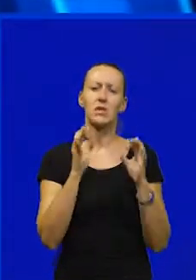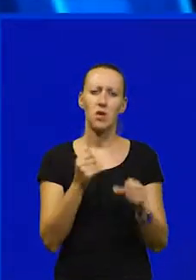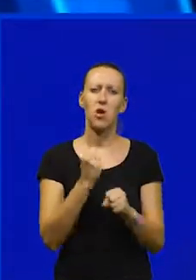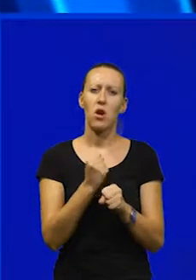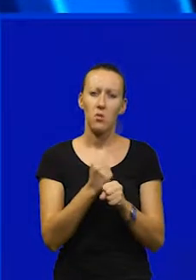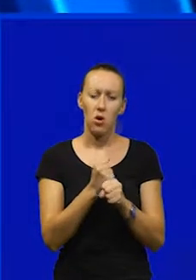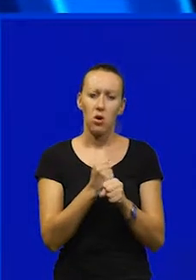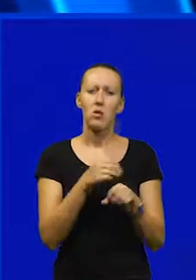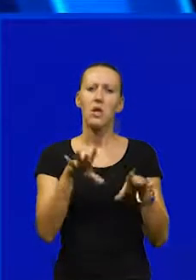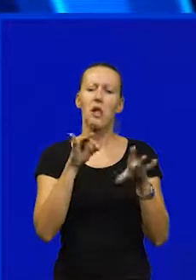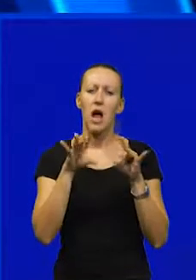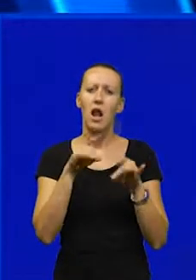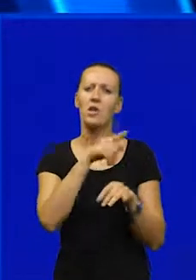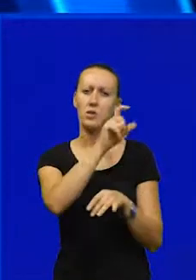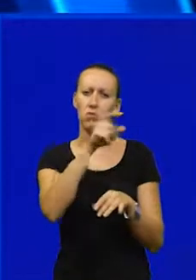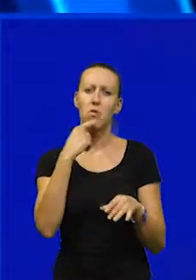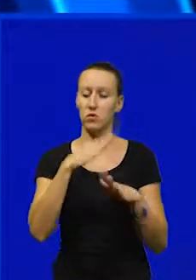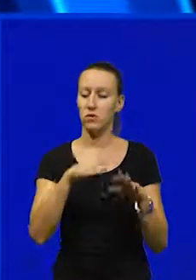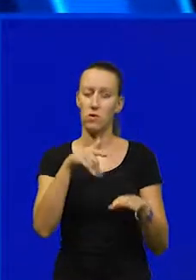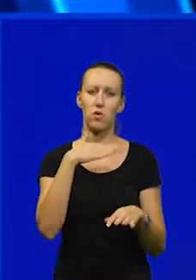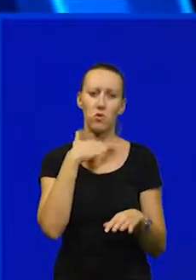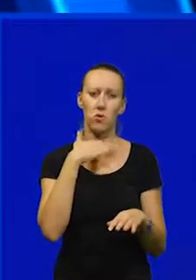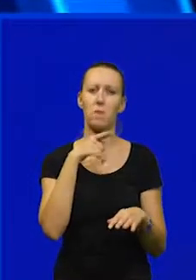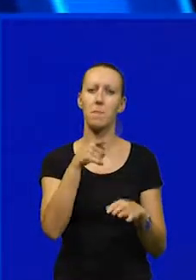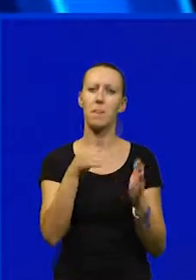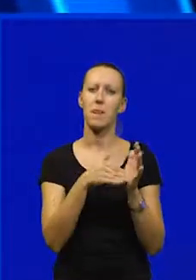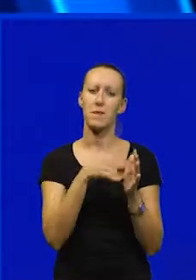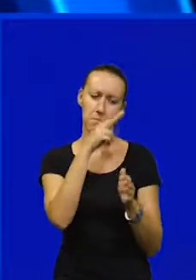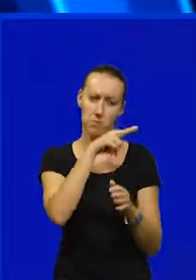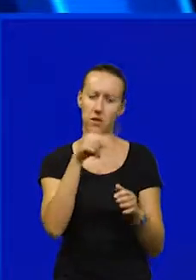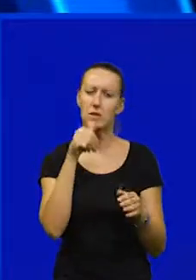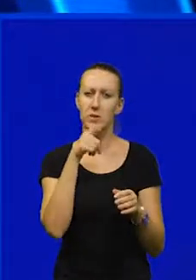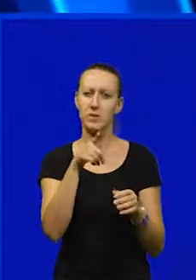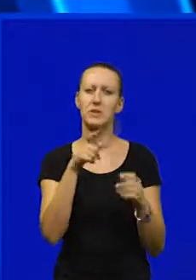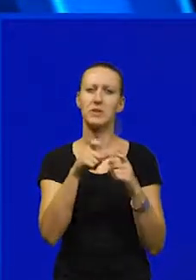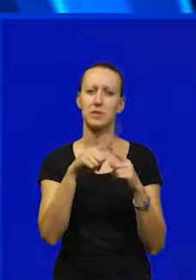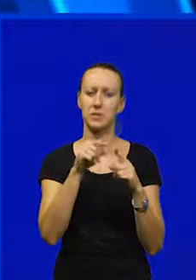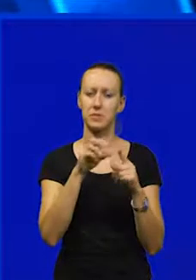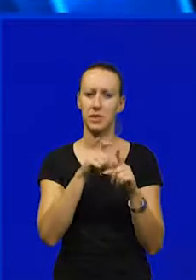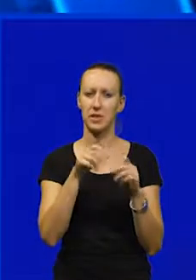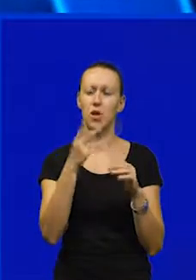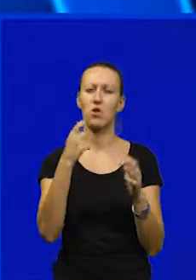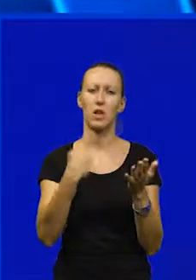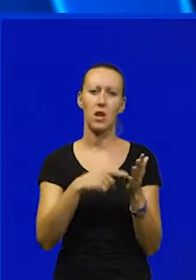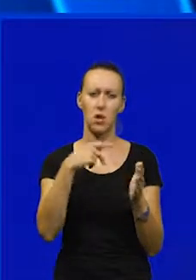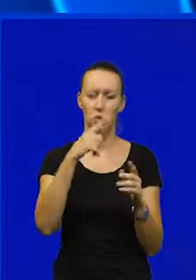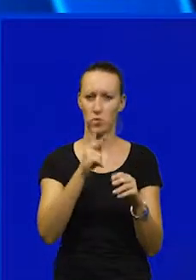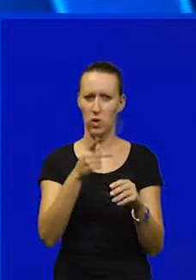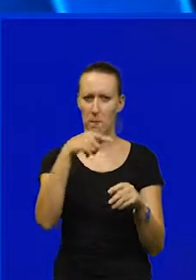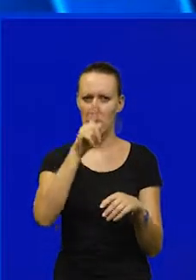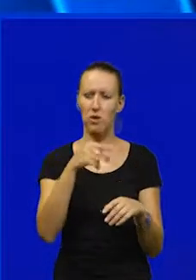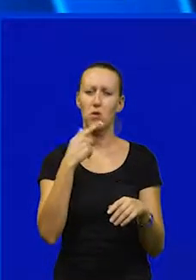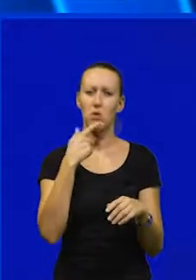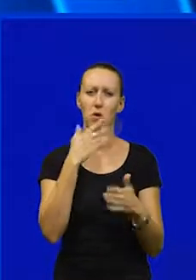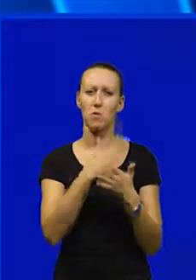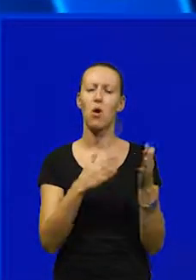posao pronalaze učenici. U tom kontekstu valja promatrati i stipendije od tisuću kuna mjesečno koje